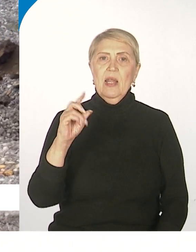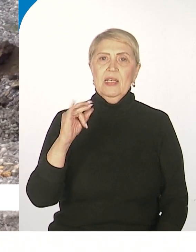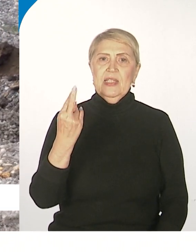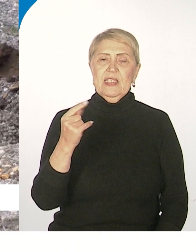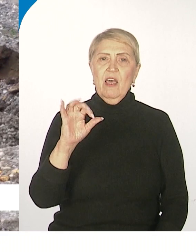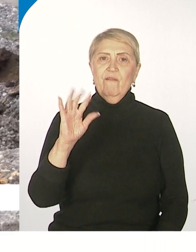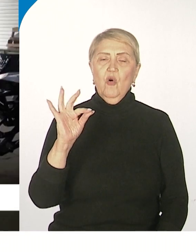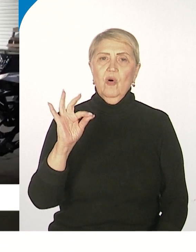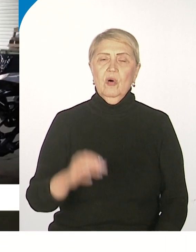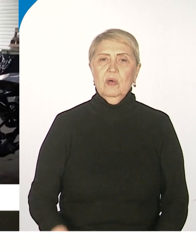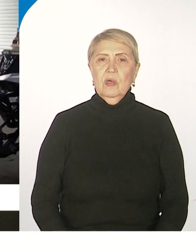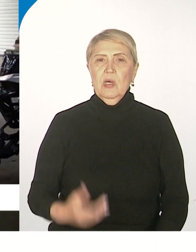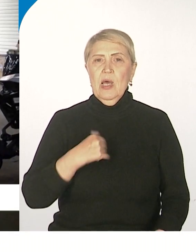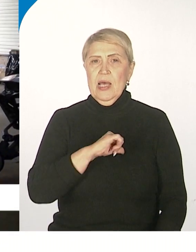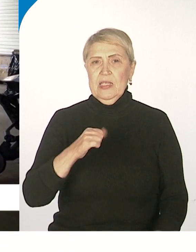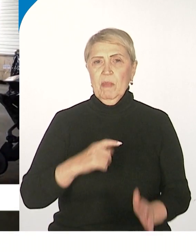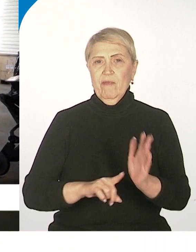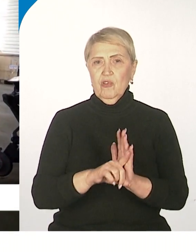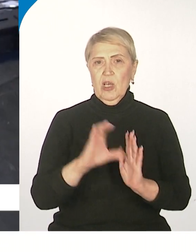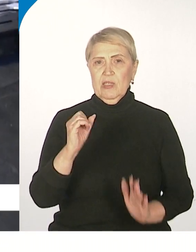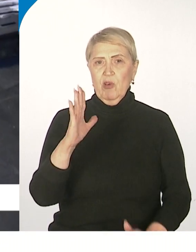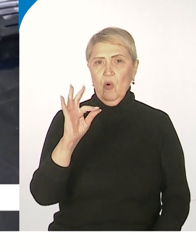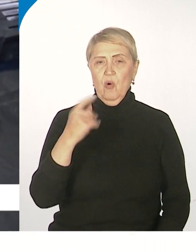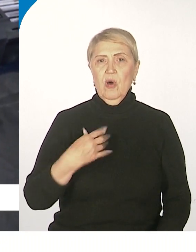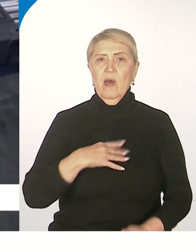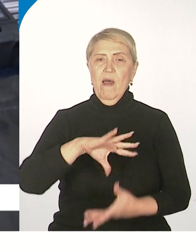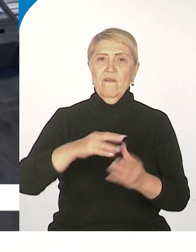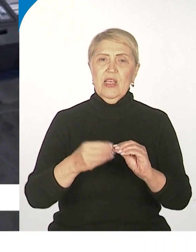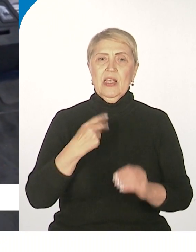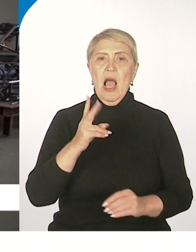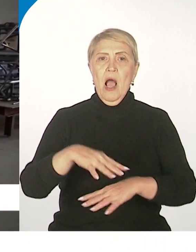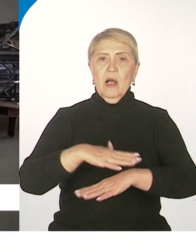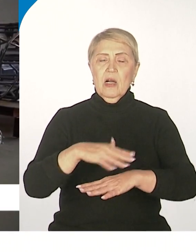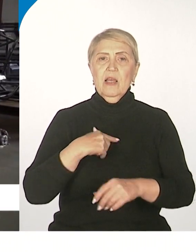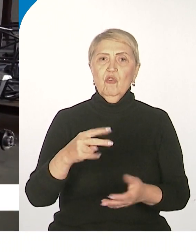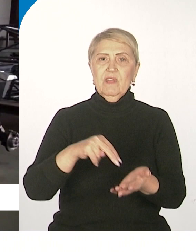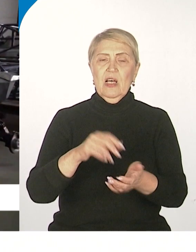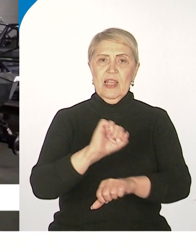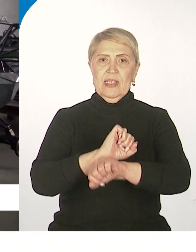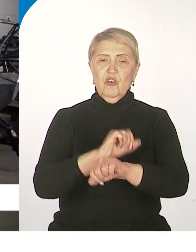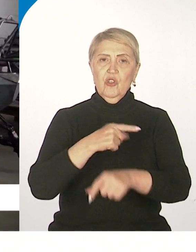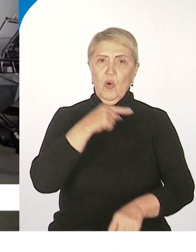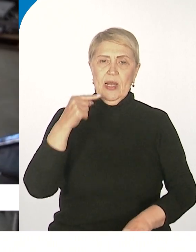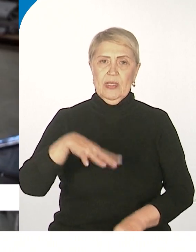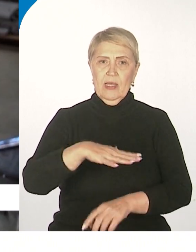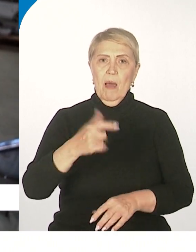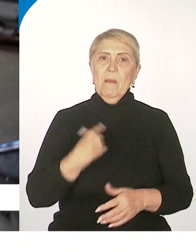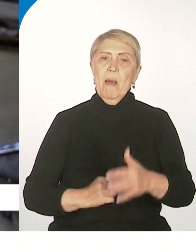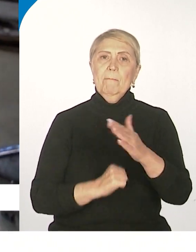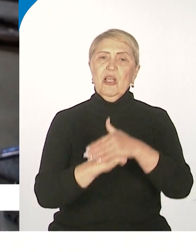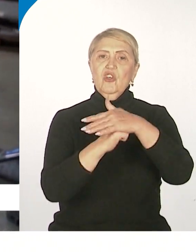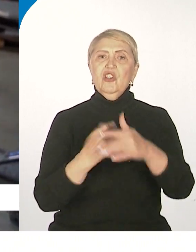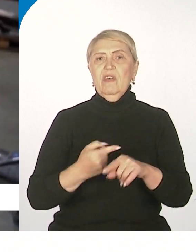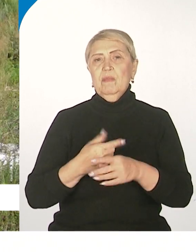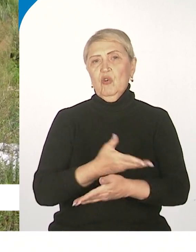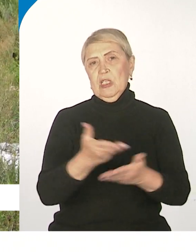комплекса. С самого начала СВО весь край встал на защиту России. Мы поддерживаем наших воинов. Мы запустили